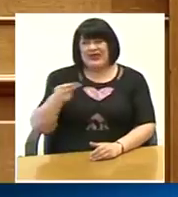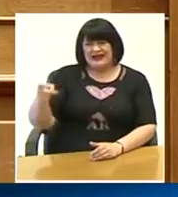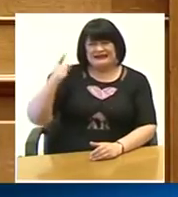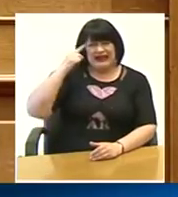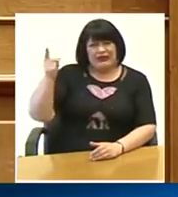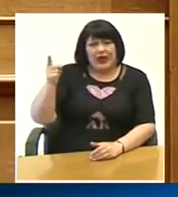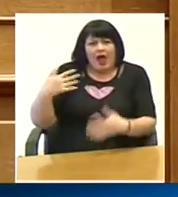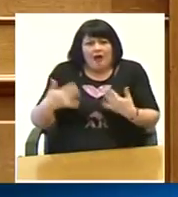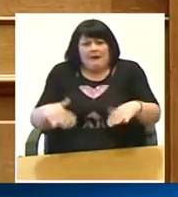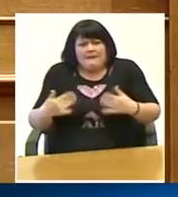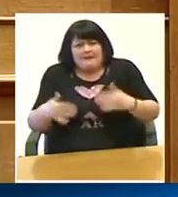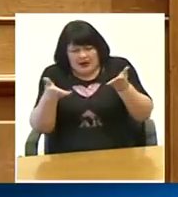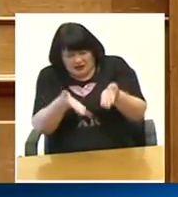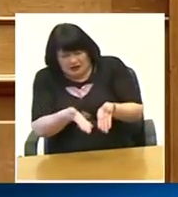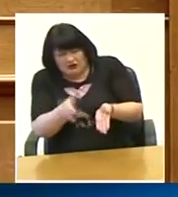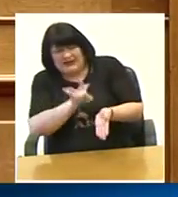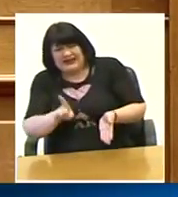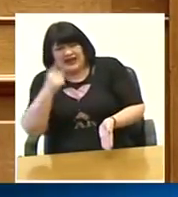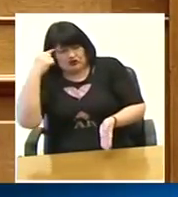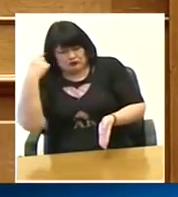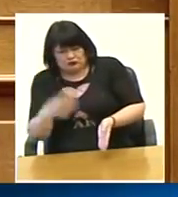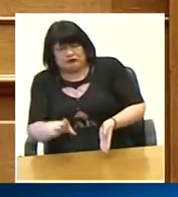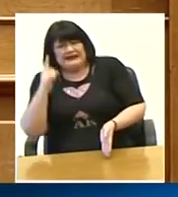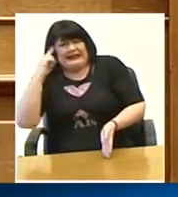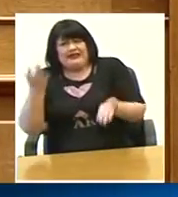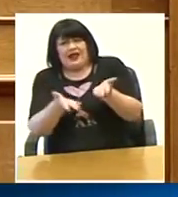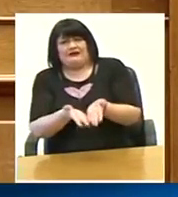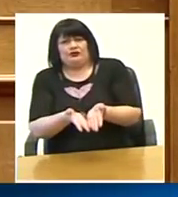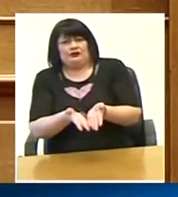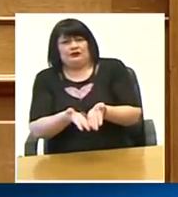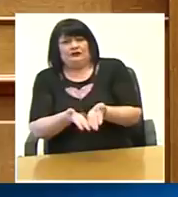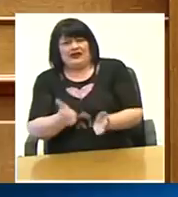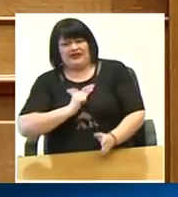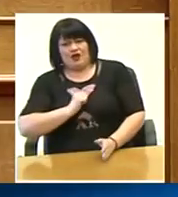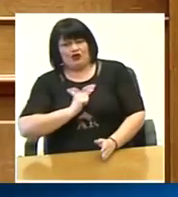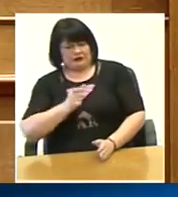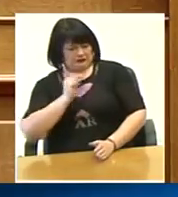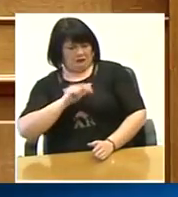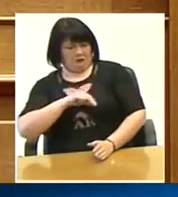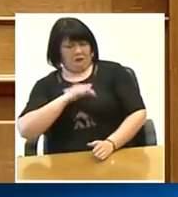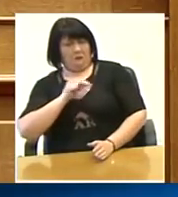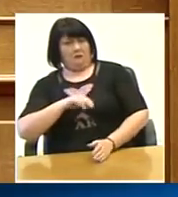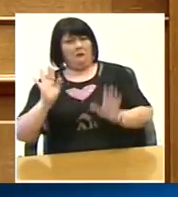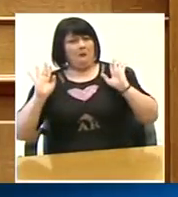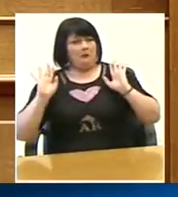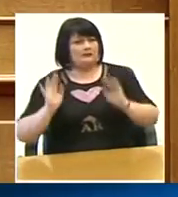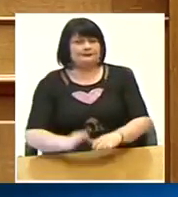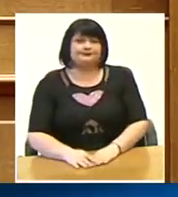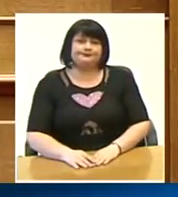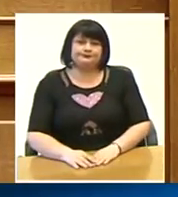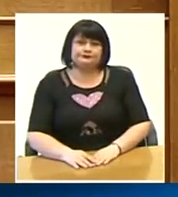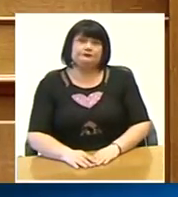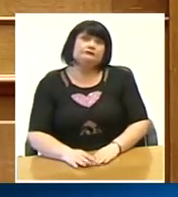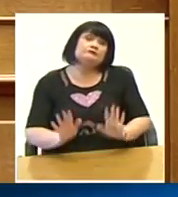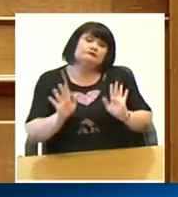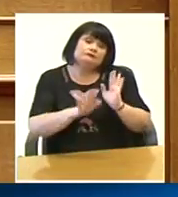θα έχουν εξασφαλισμένη την πελατεία από εξασφαλισμένους του ΕΟΠΗ και θα κονομάνε επειδή είναι όμορφη λοιπόν είναι στο χέρι του